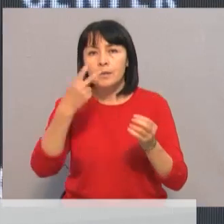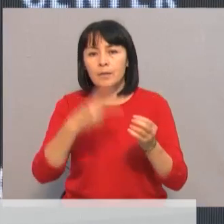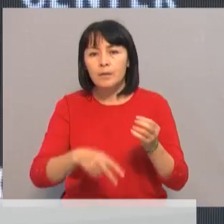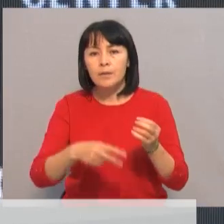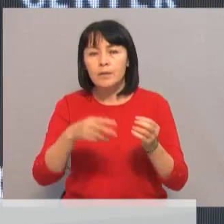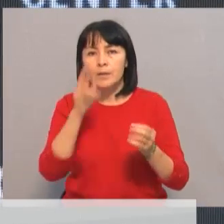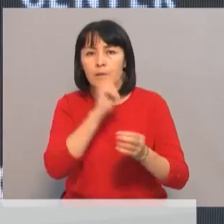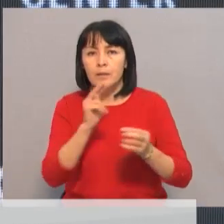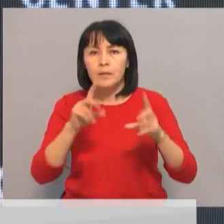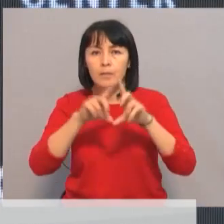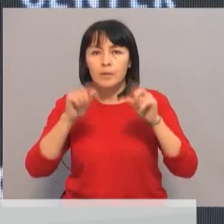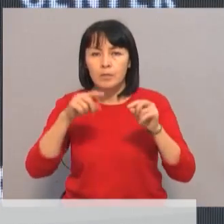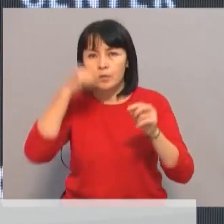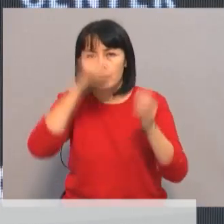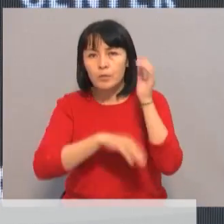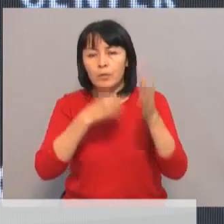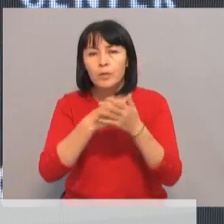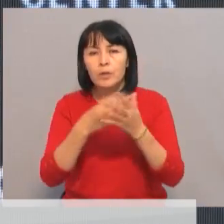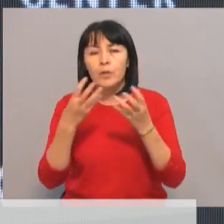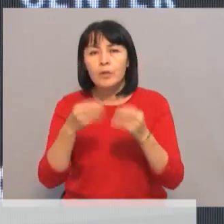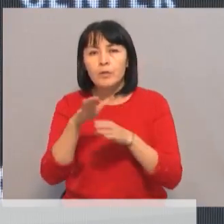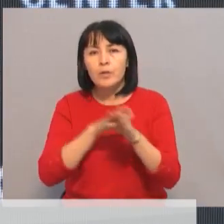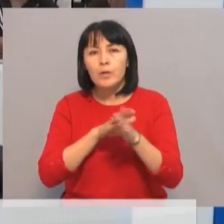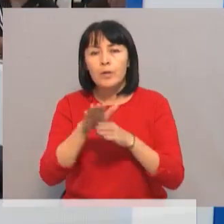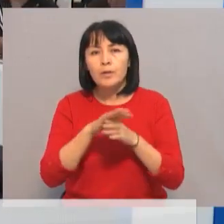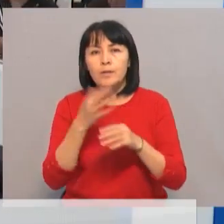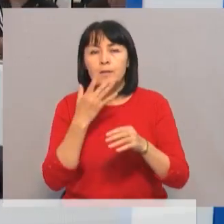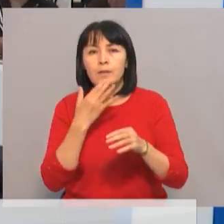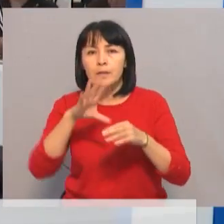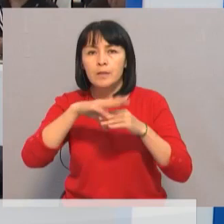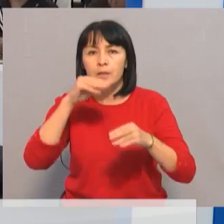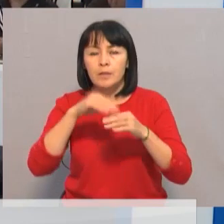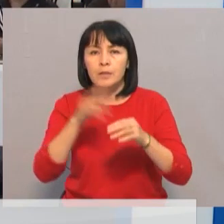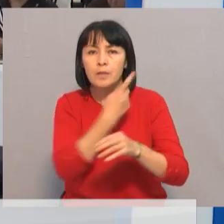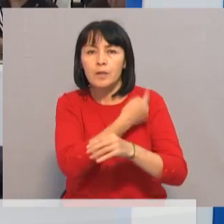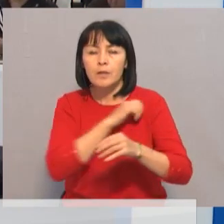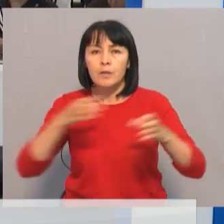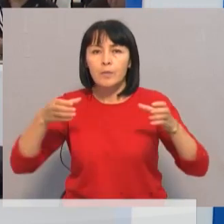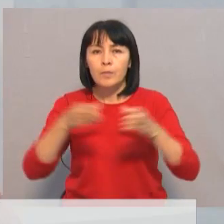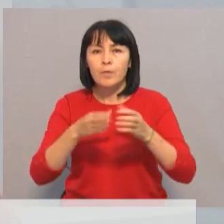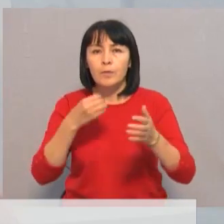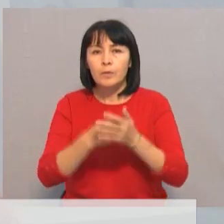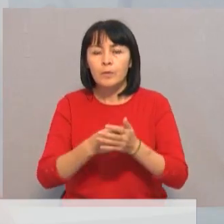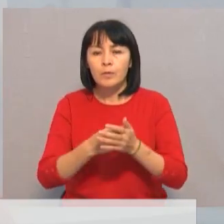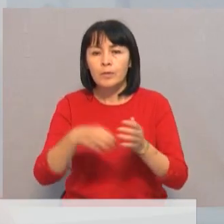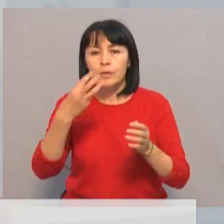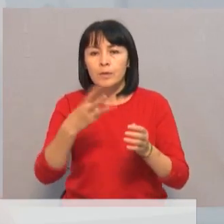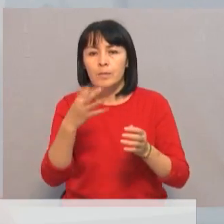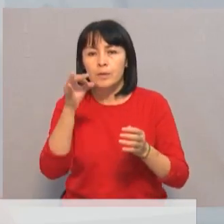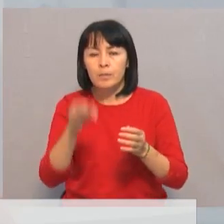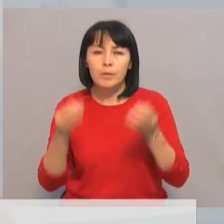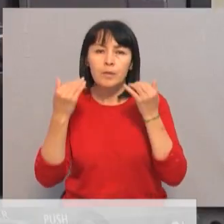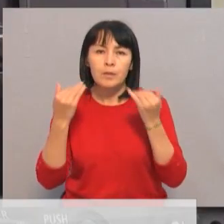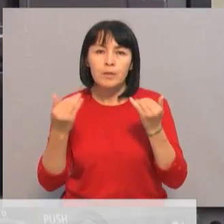лечебных центров. До конца года планируется довести проведение национальной аккредитации медицинских организаций до 35%.